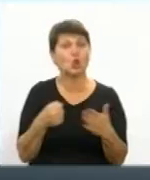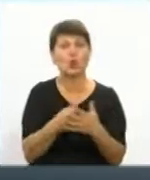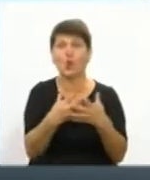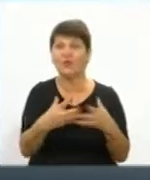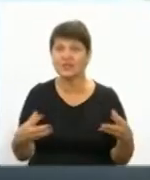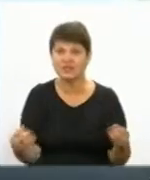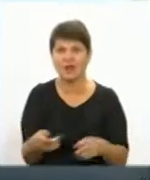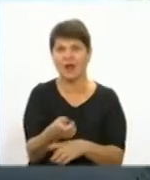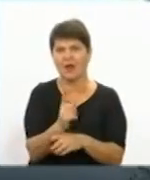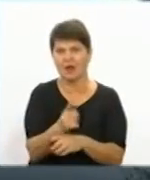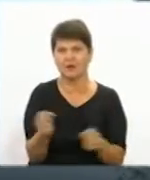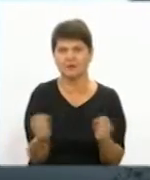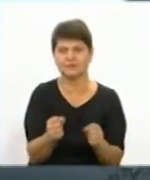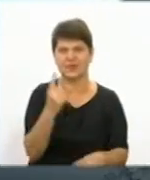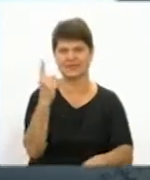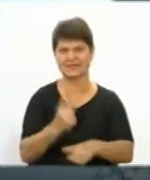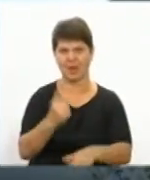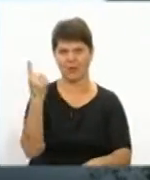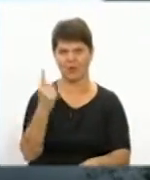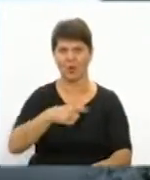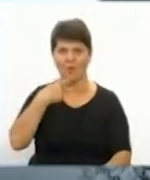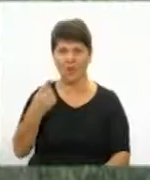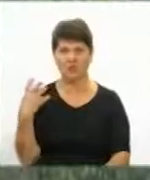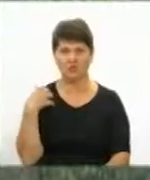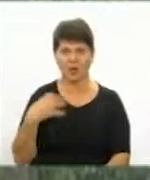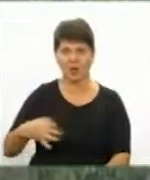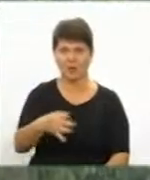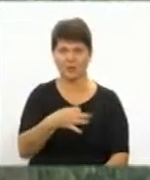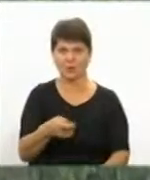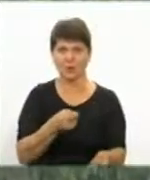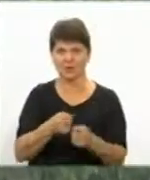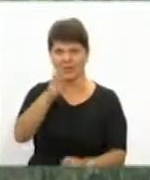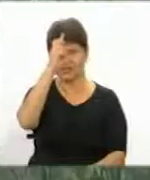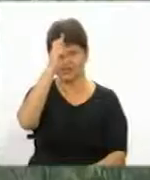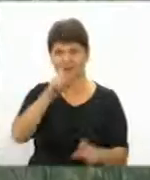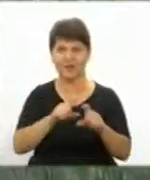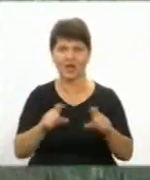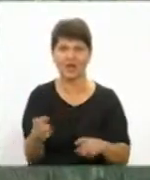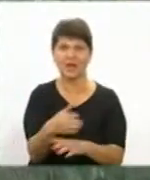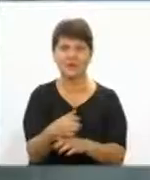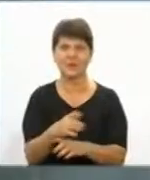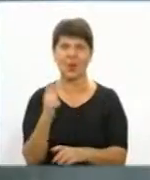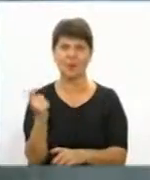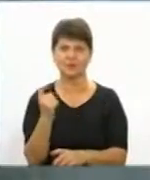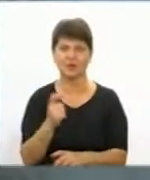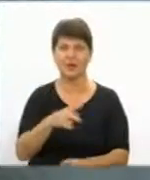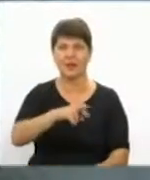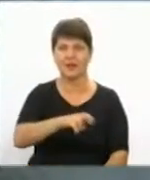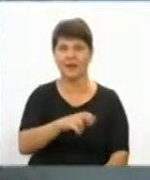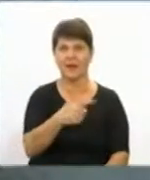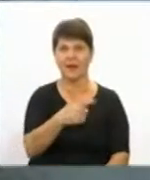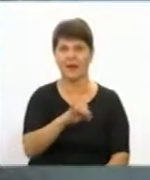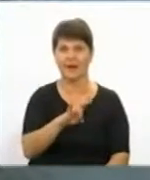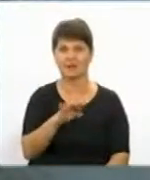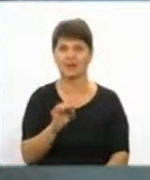вилов риби на зимувальних ямах заборонено, говорить начальник обласного управління Державного агентства рибного господарства Олексій Ягельський. Додає,